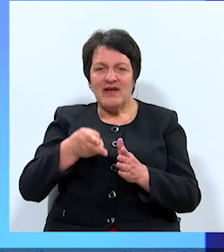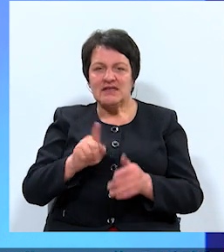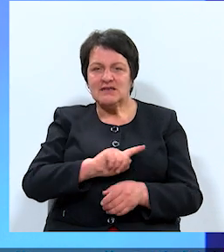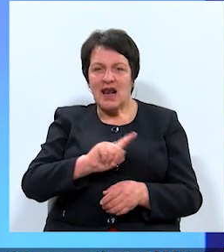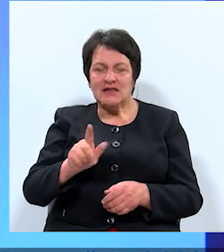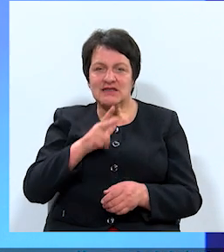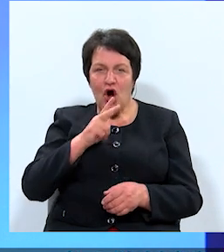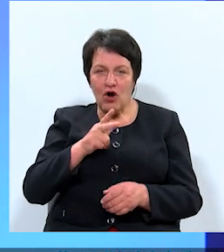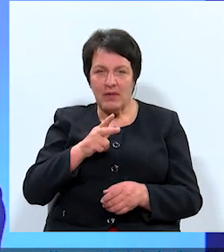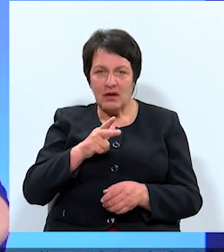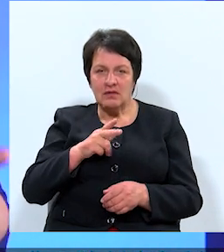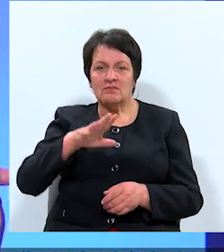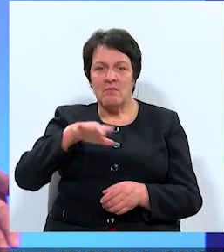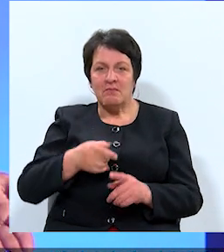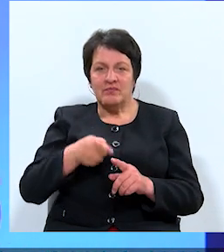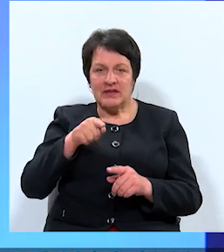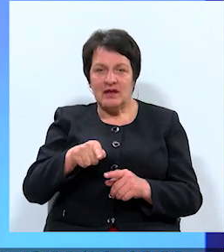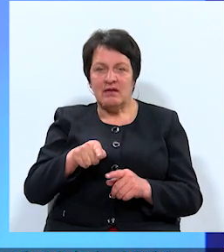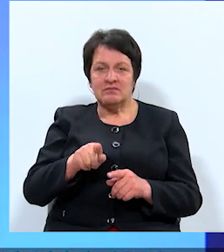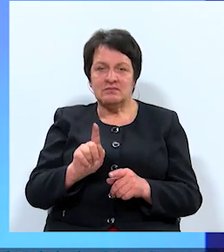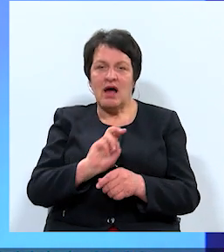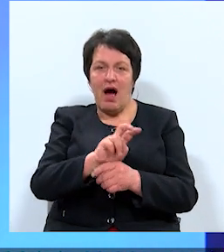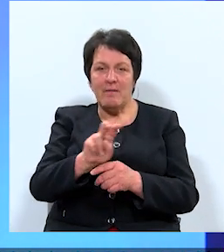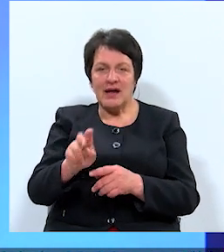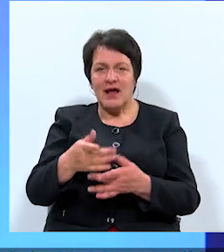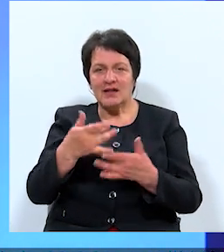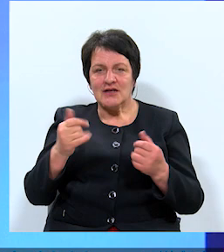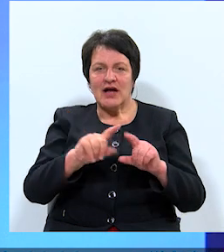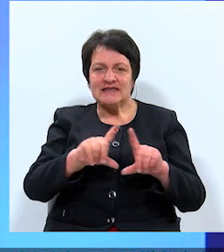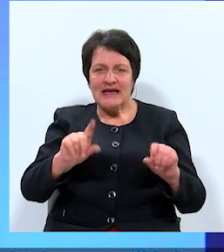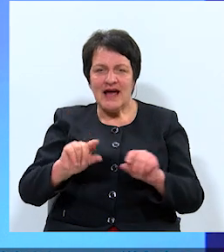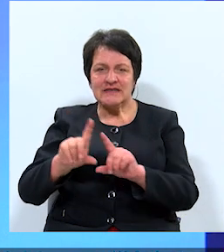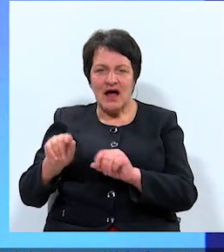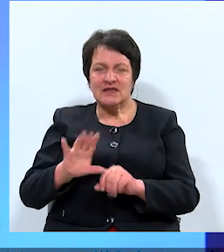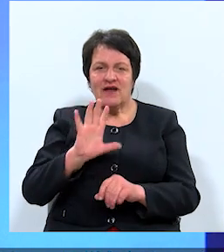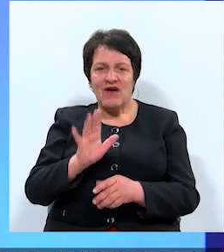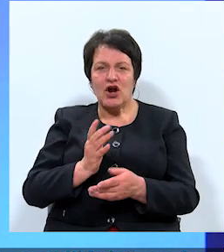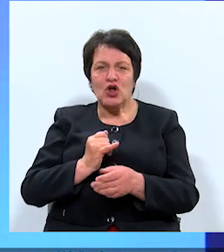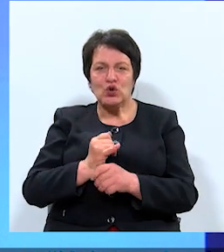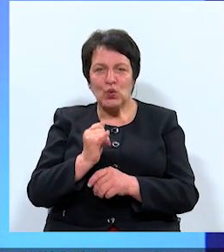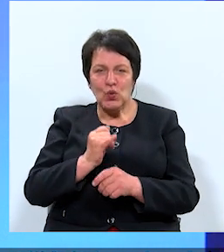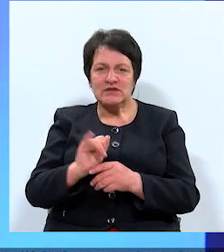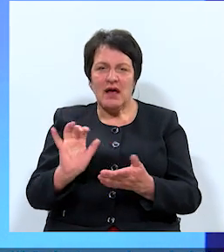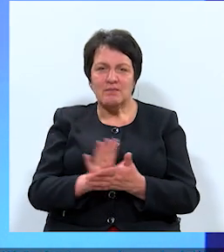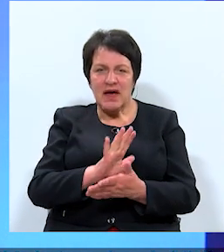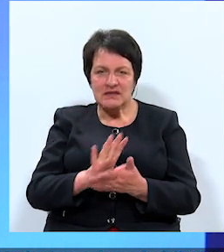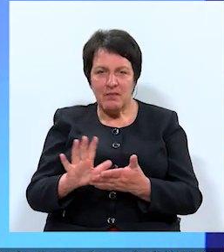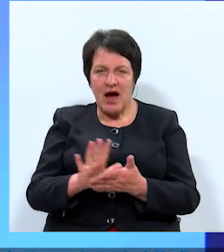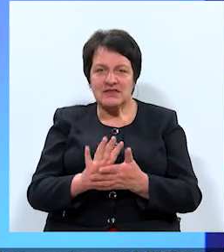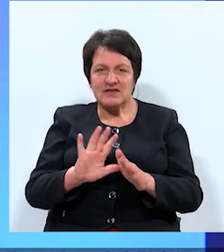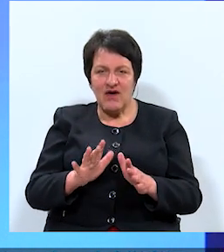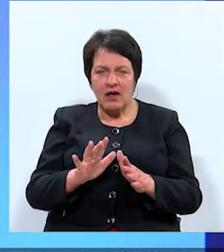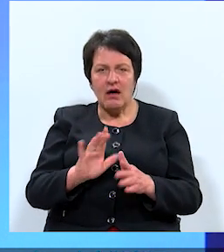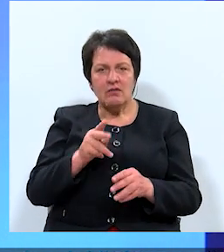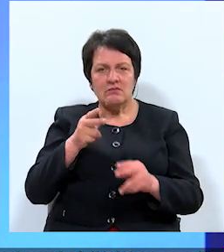līdz Daugavpilī. Tad viņam ir apmeklēti dažādas iestādes. Viņš var turismu bez maksas vai kaut ko tam